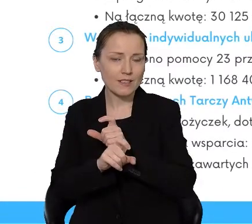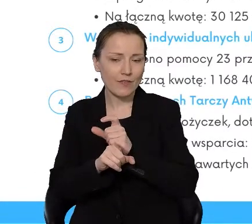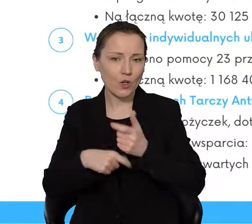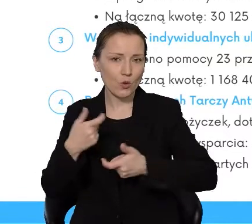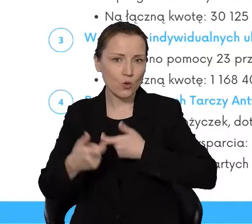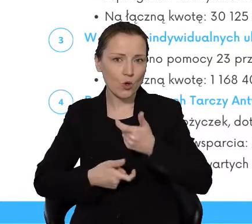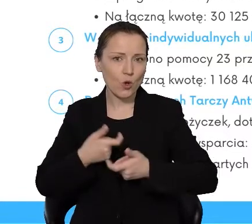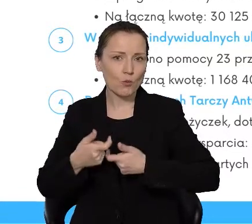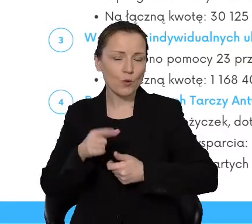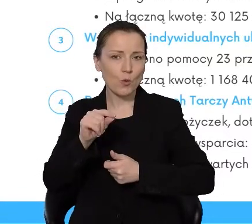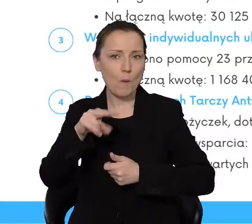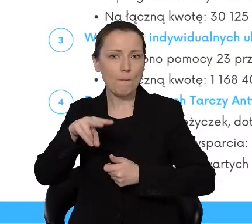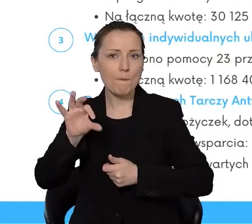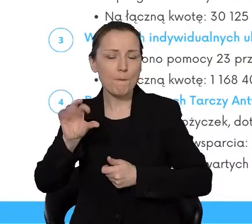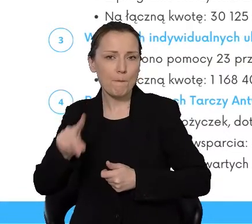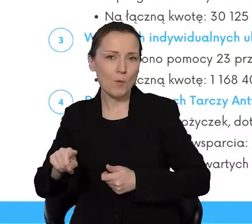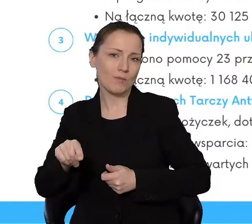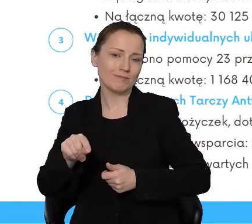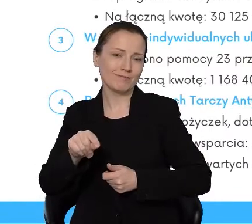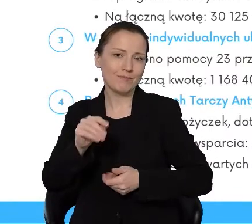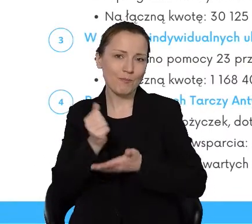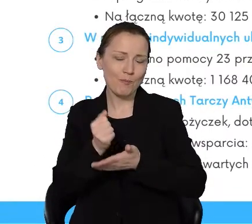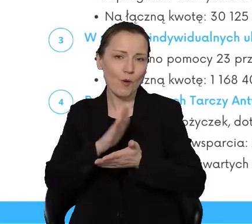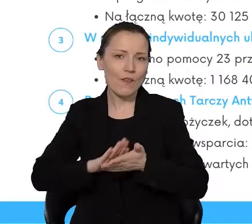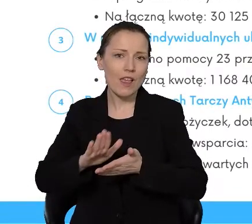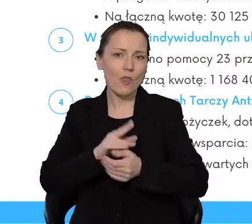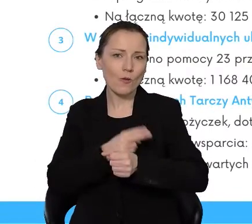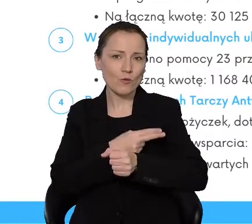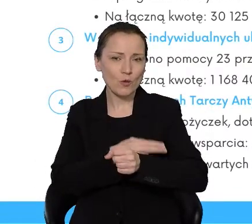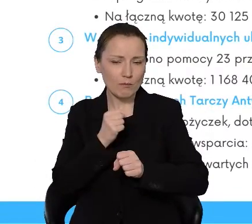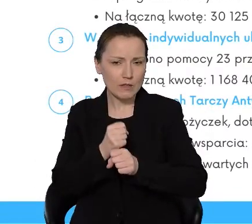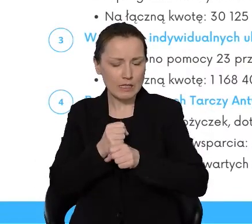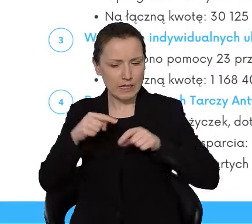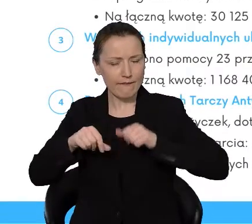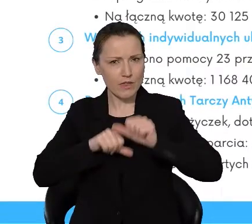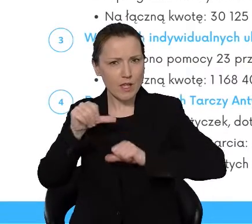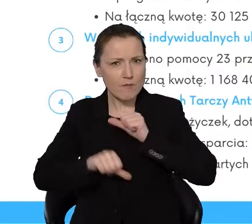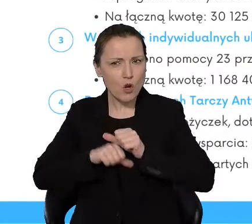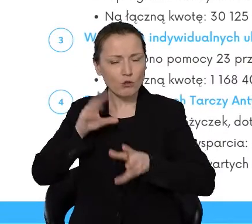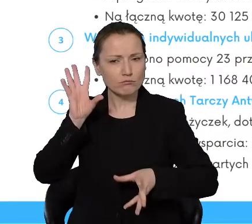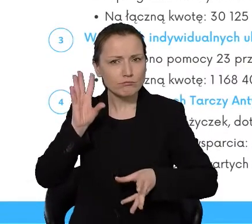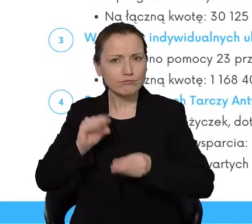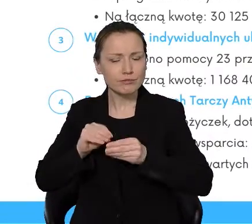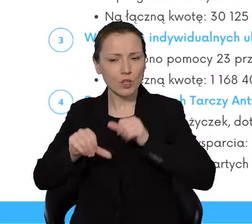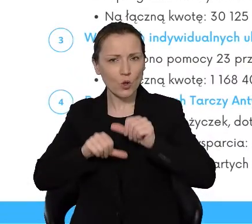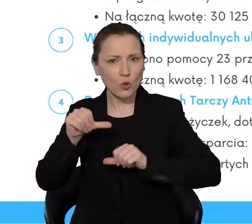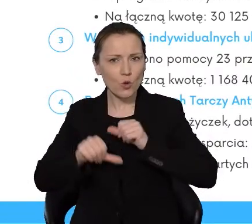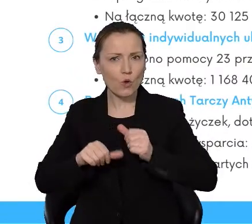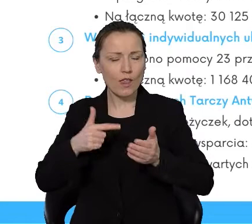Powiatowy Urząd Pracy. I w tym roku, w całym łącznie, w skali całego programu, czyli 2020